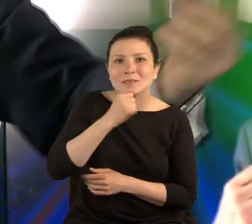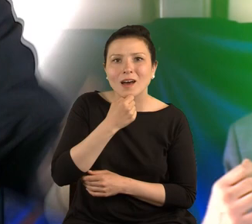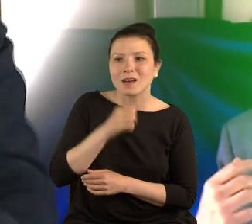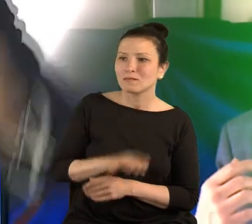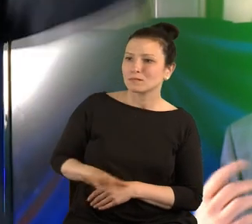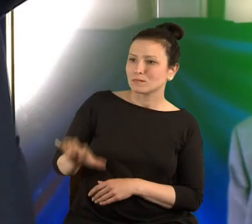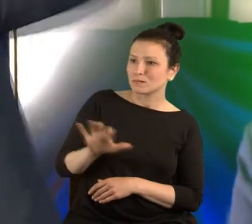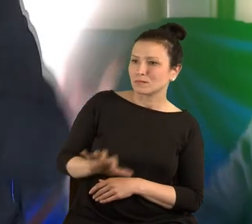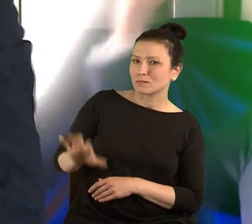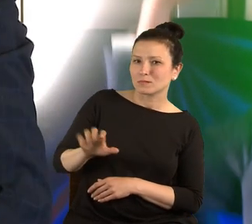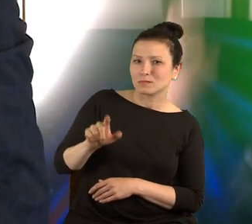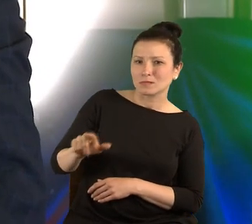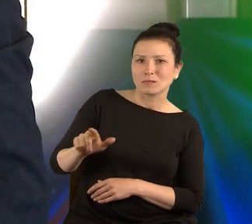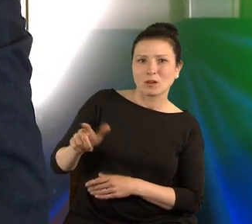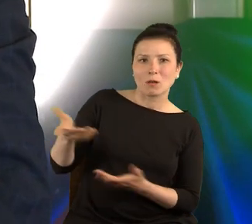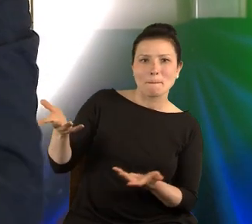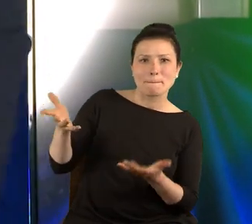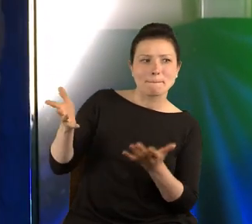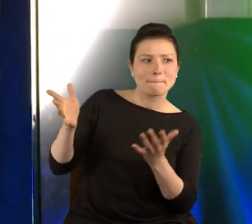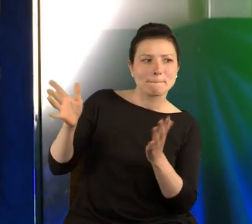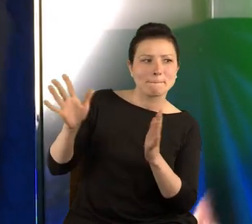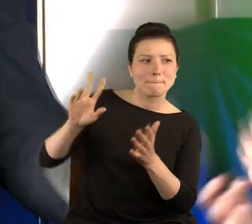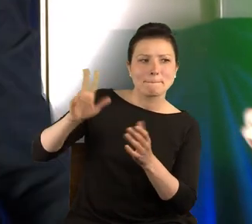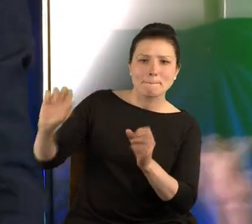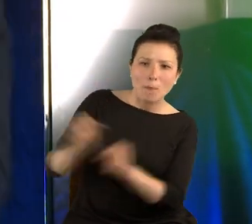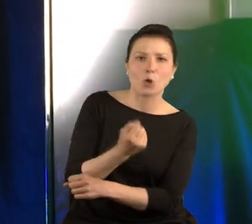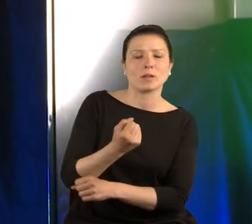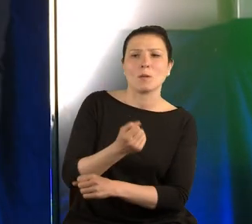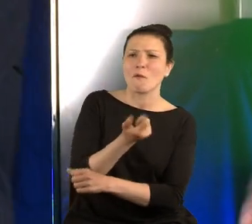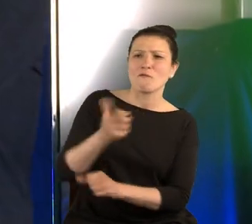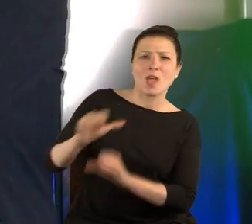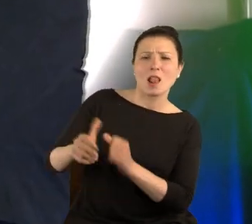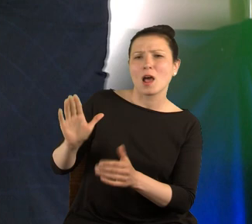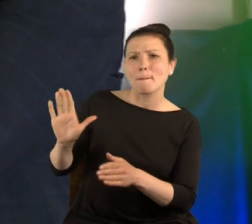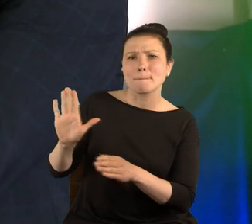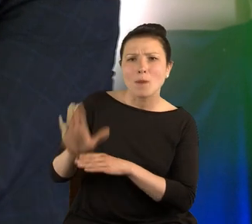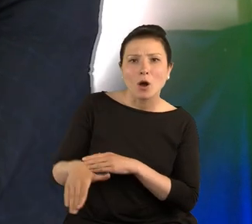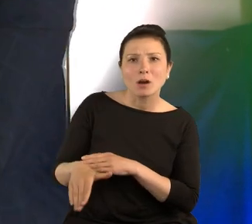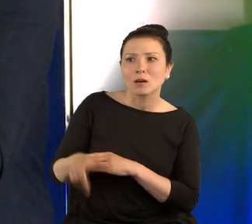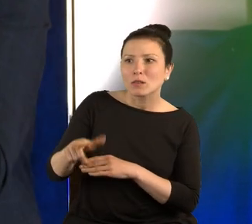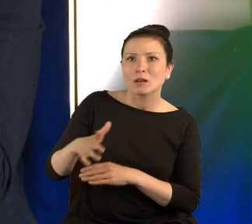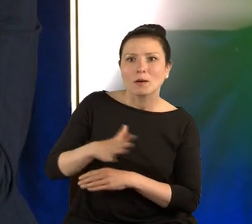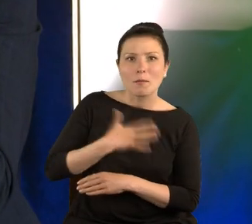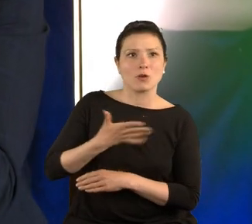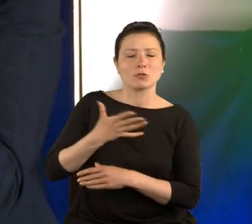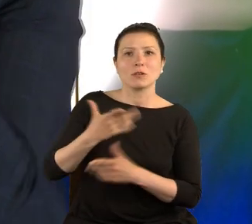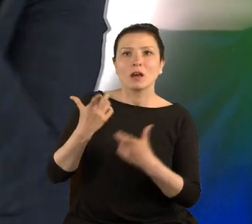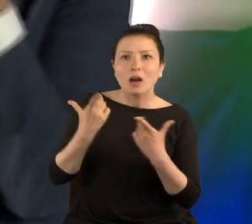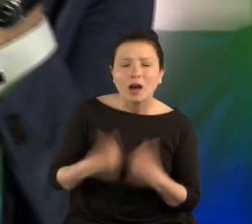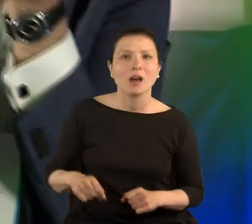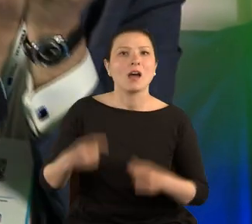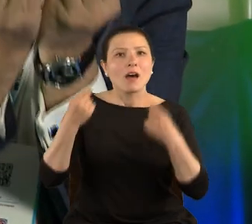który został powalony, ponieważ po wielu latach poczuł, zrozumiał,